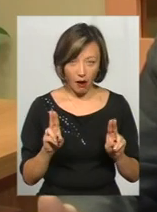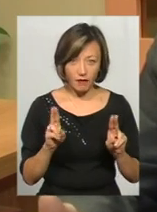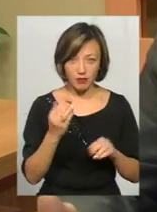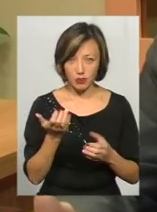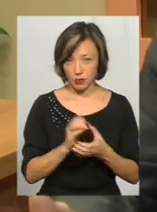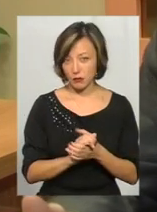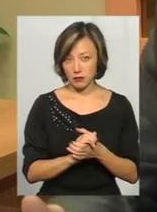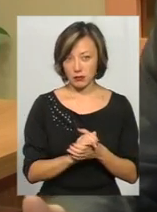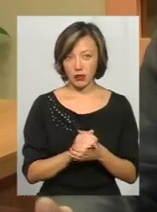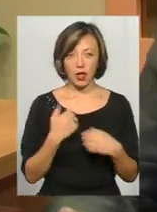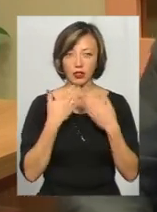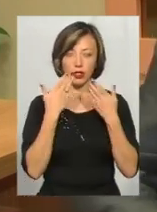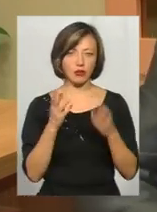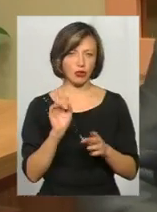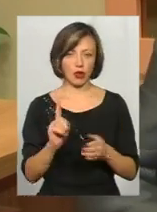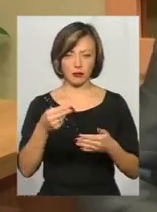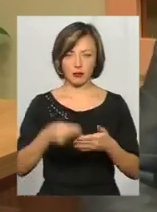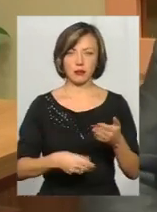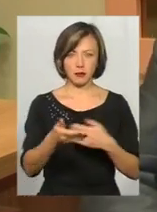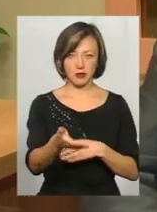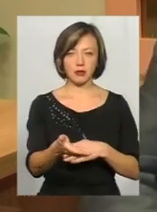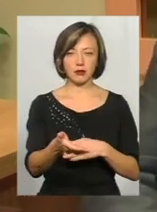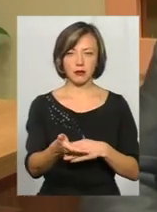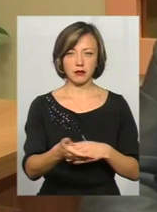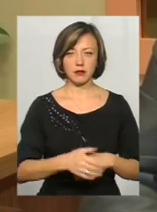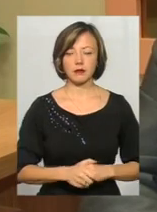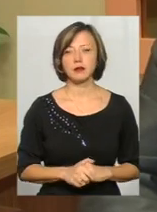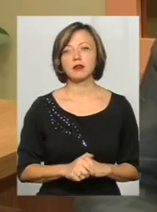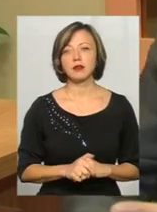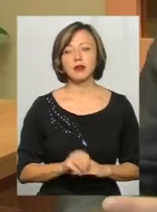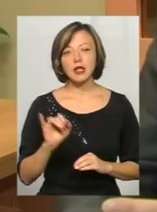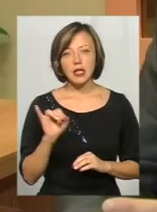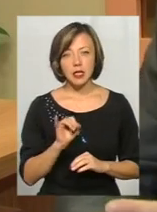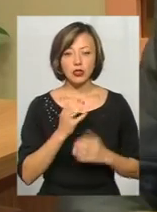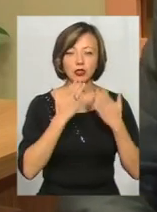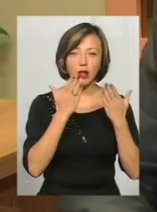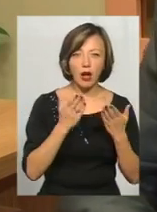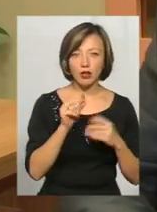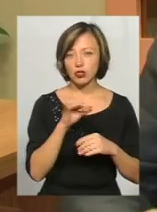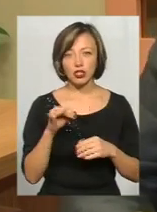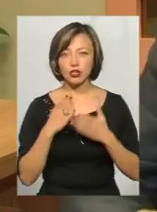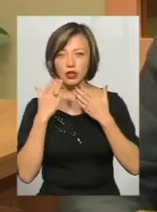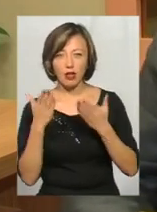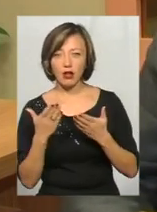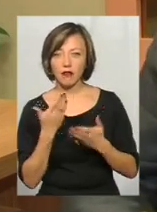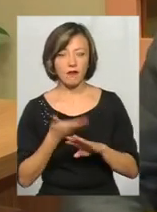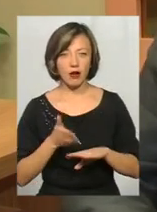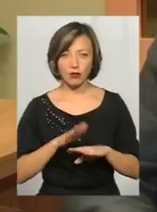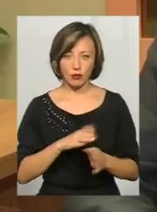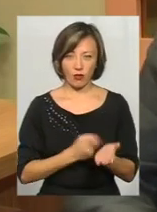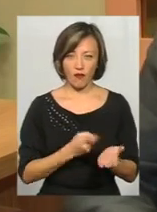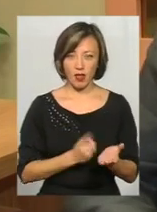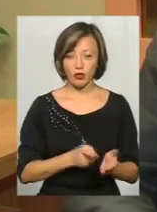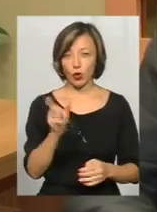з ним ознайомлені, я не з ним читав, не читав, чекайте, ви тут вона підписала. І то чи читала людина, чи не читала, це вже важко довести.